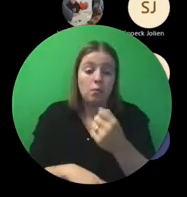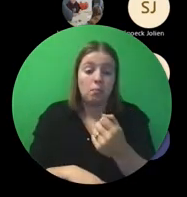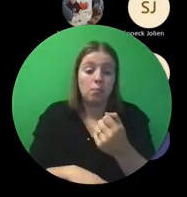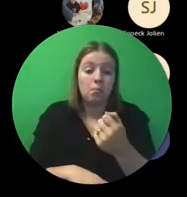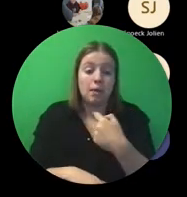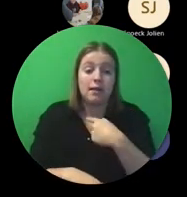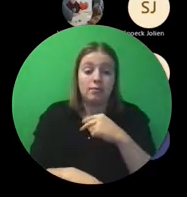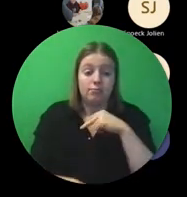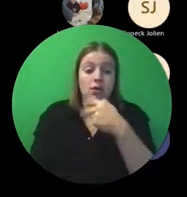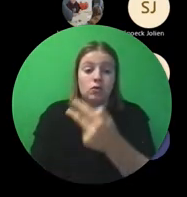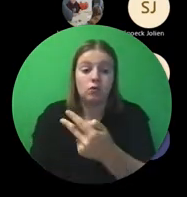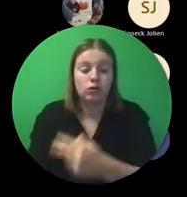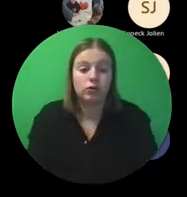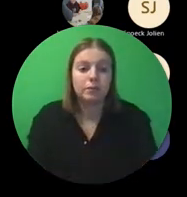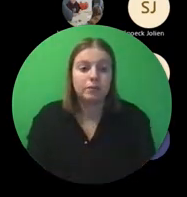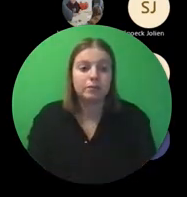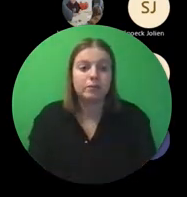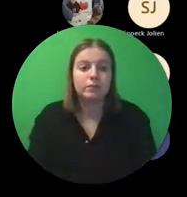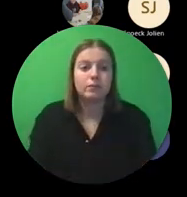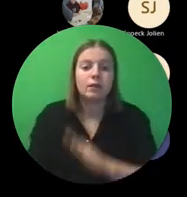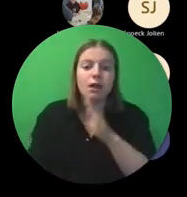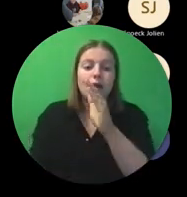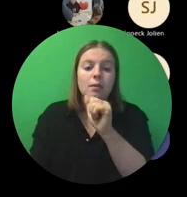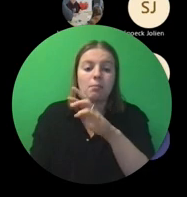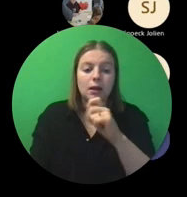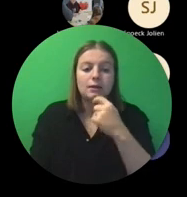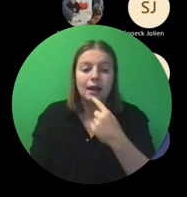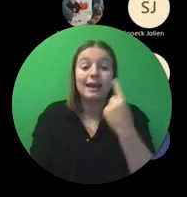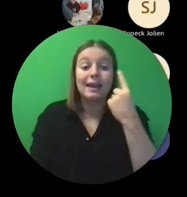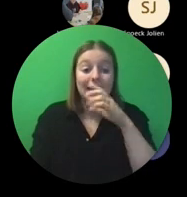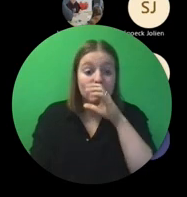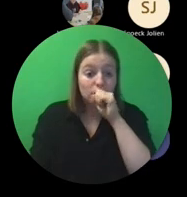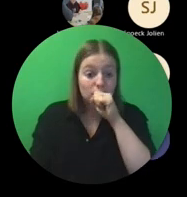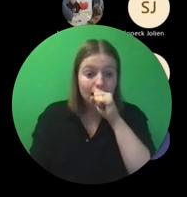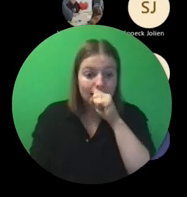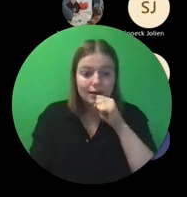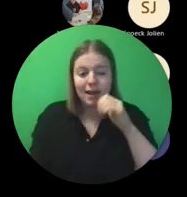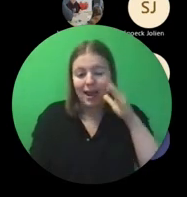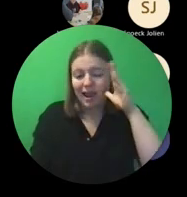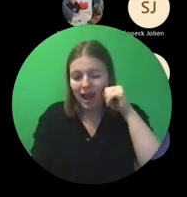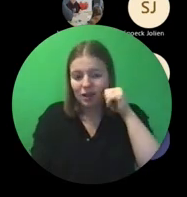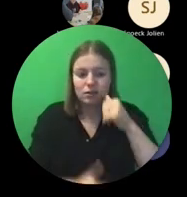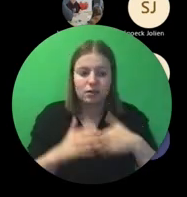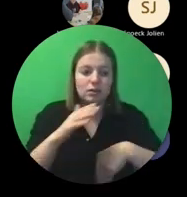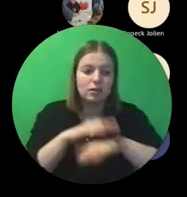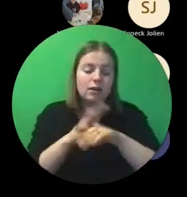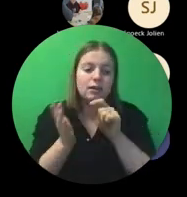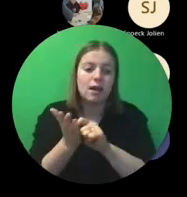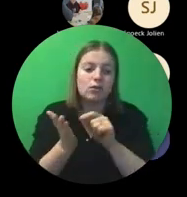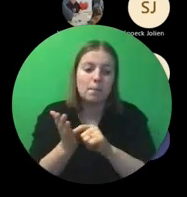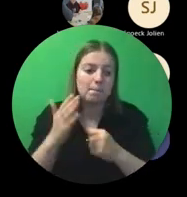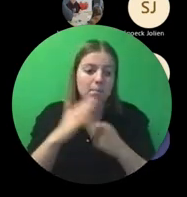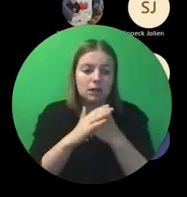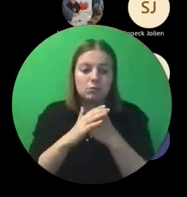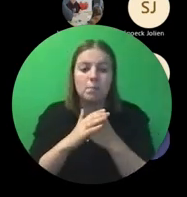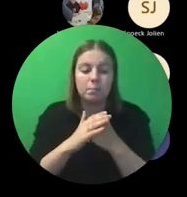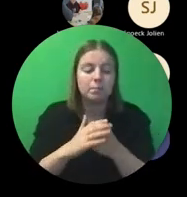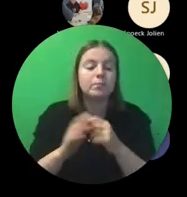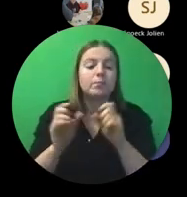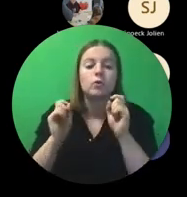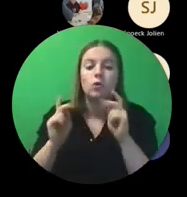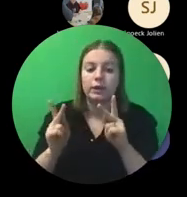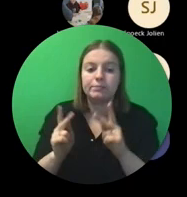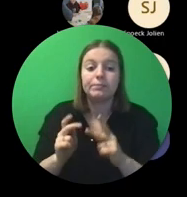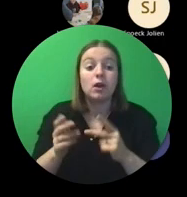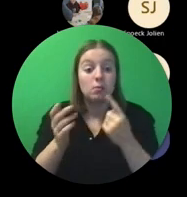En Bart verduidelijkt ondertussen dat 1 februari de uiterste startdatum is. Ja. Voor